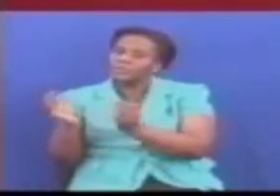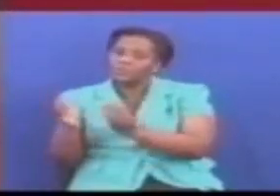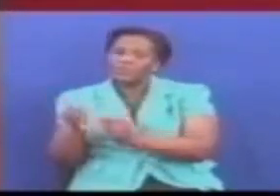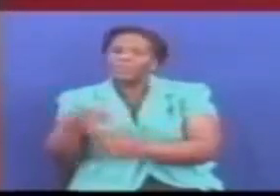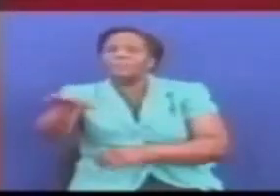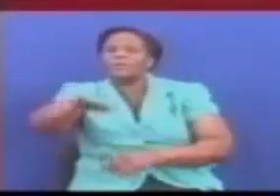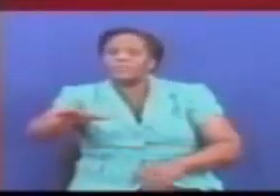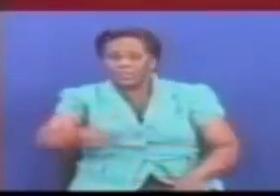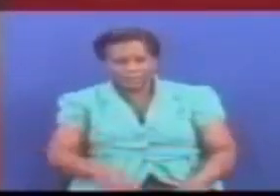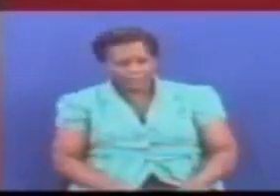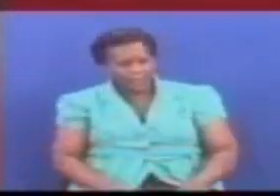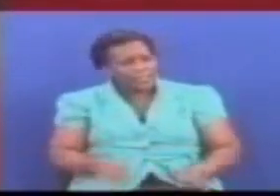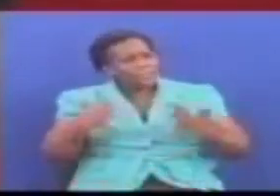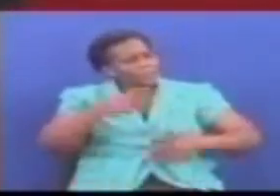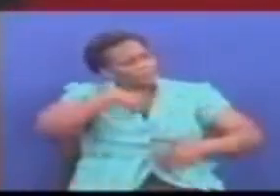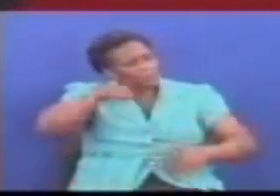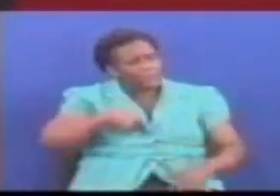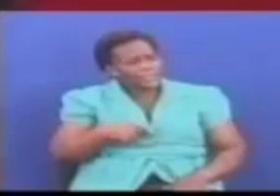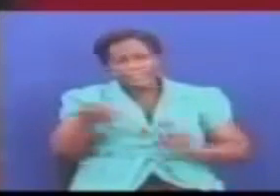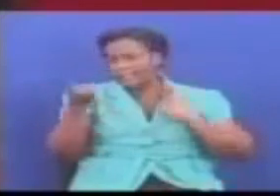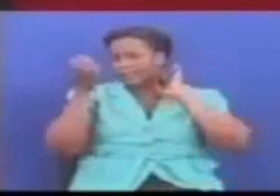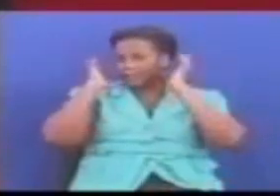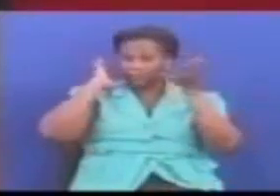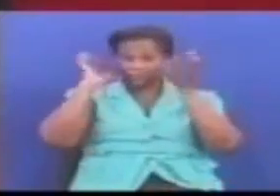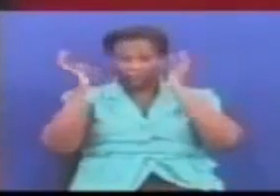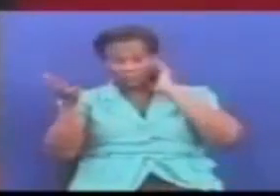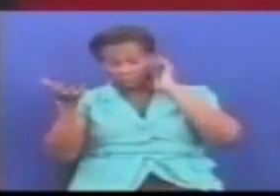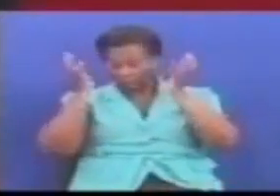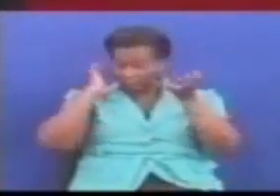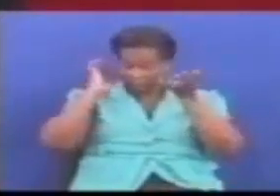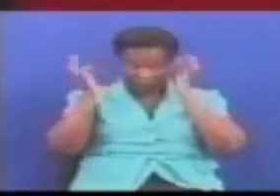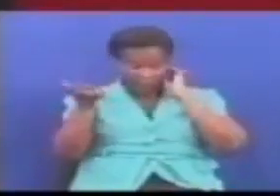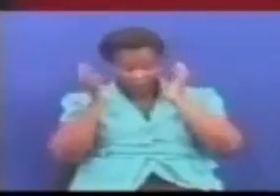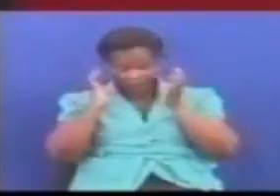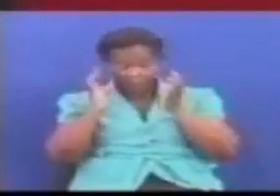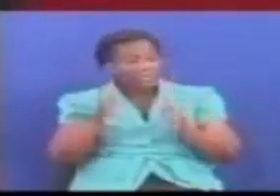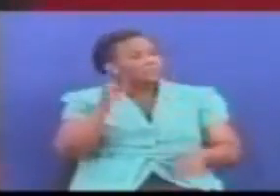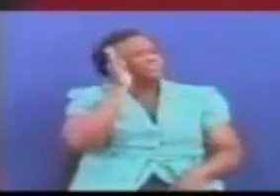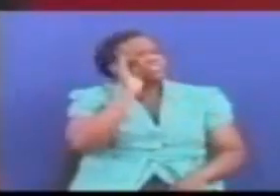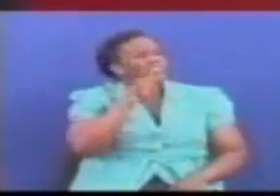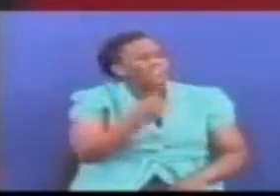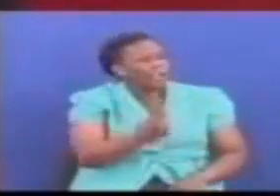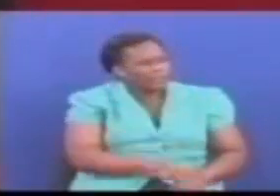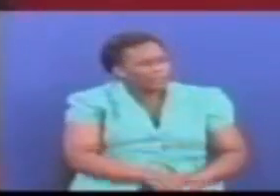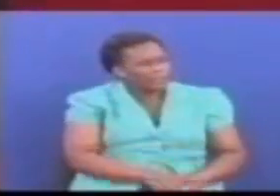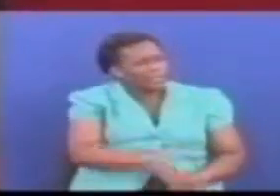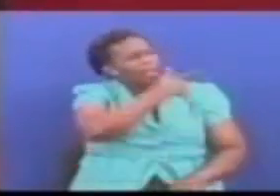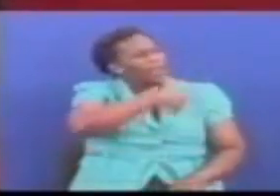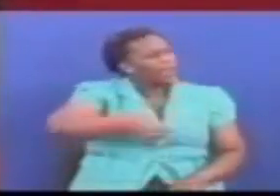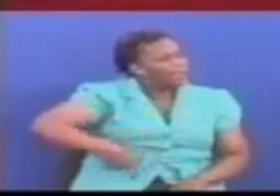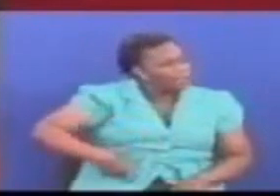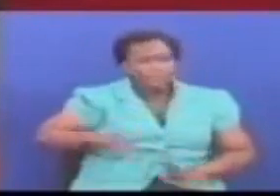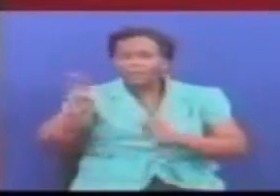au tumusikirize waziri Maranyingi tumeambiwa raisi ya kisema ni sheria Raisi jana mewatangazia